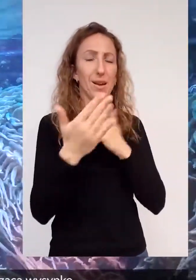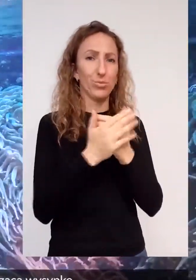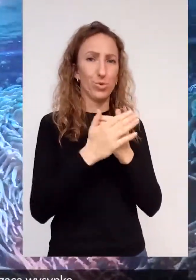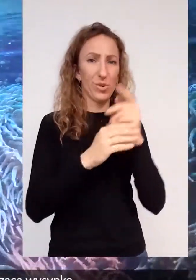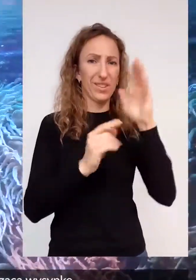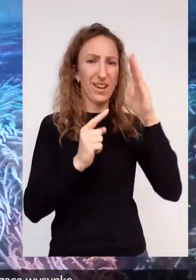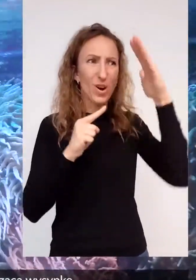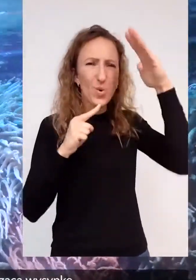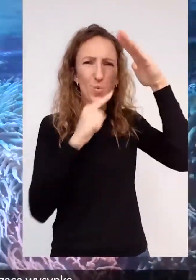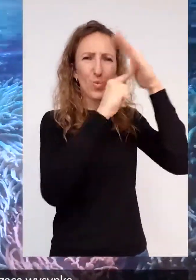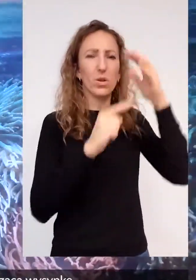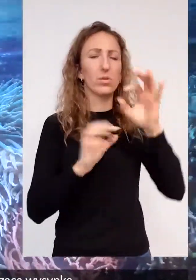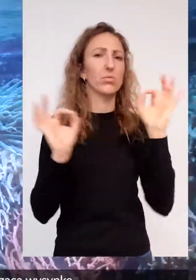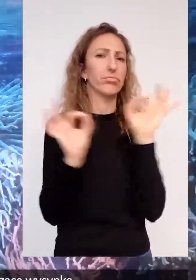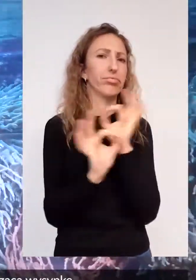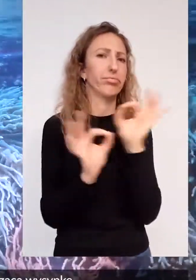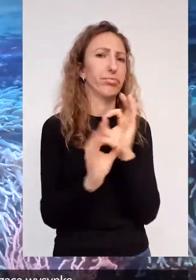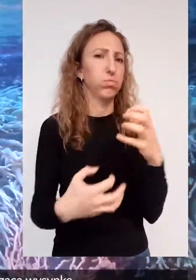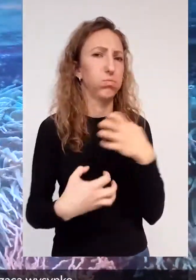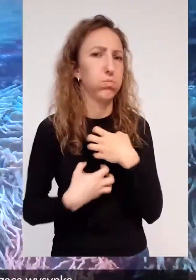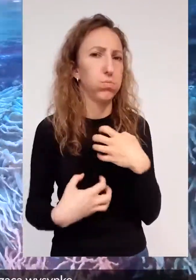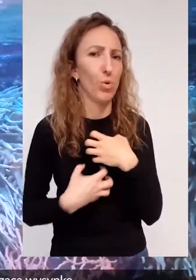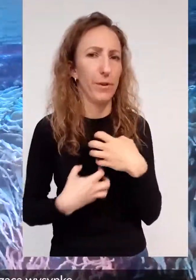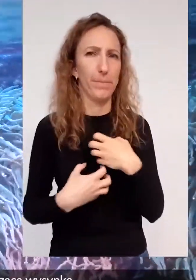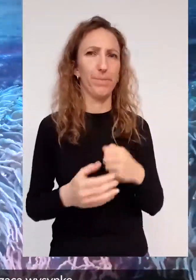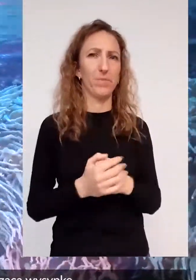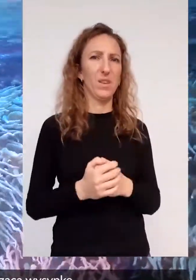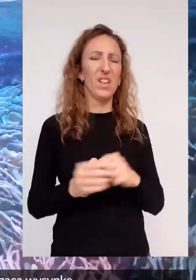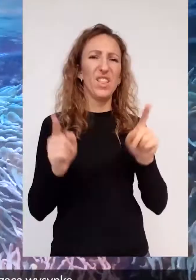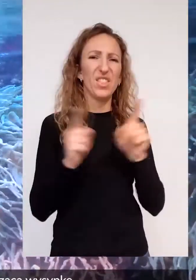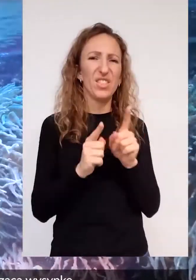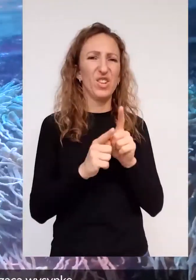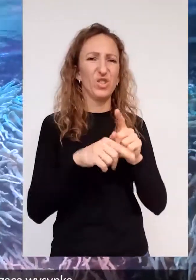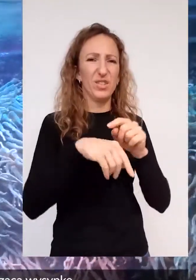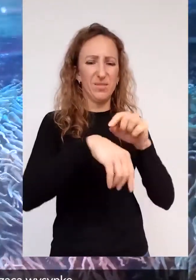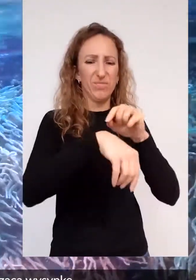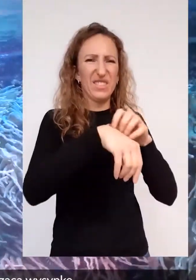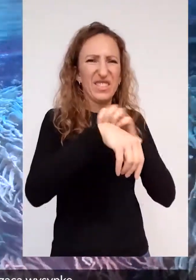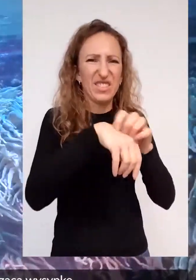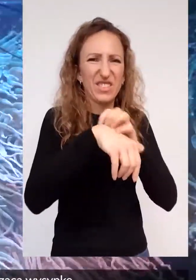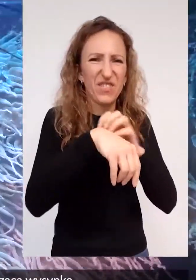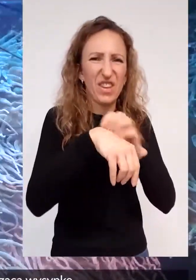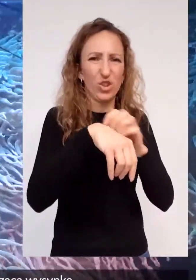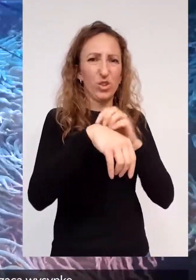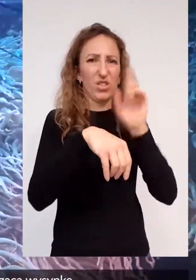Ukłucie powoduje bardzo bolesną ranę i swędzącą wysypkę